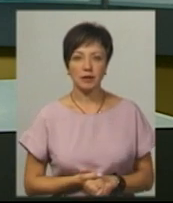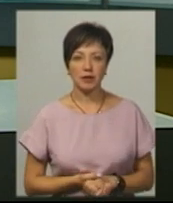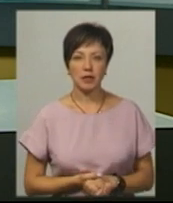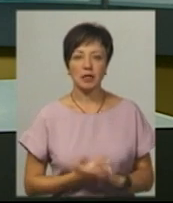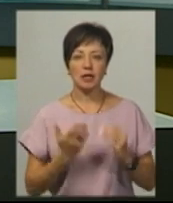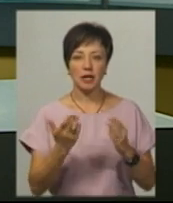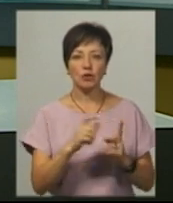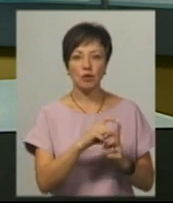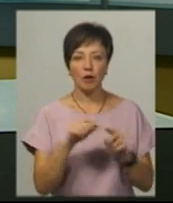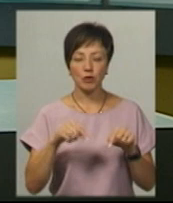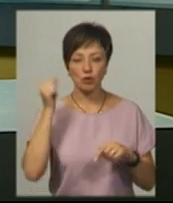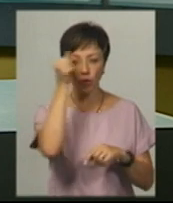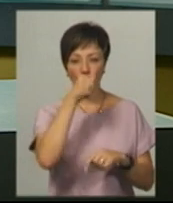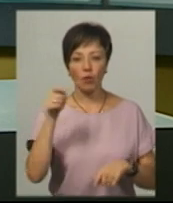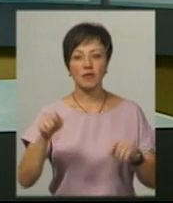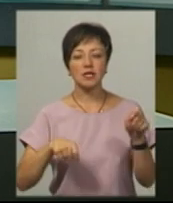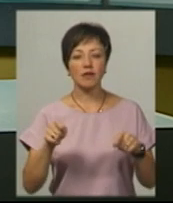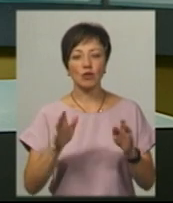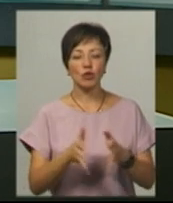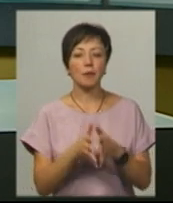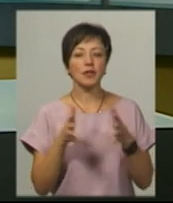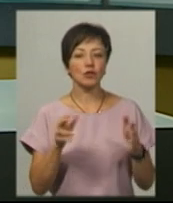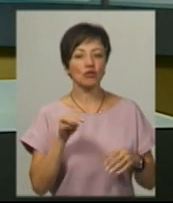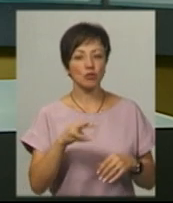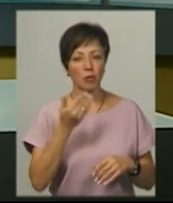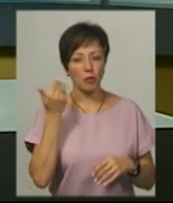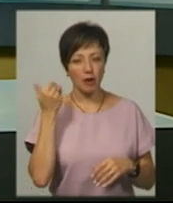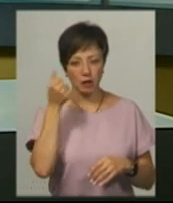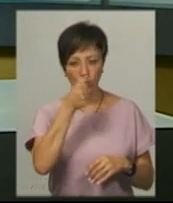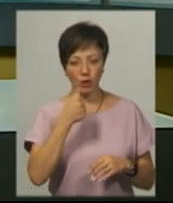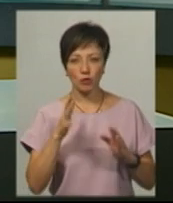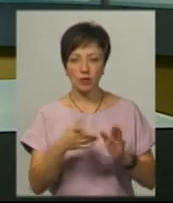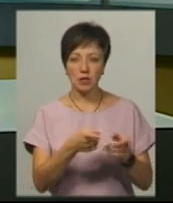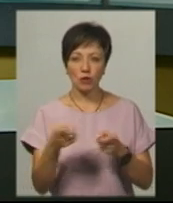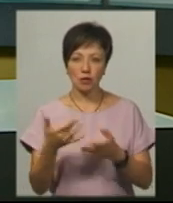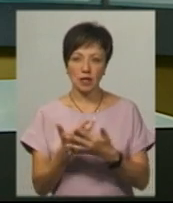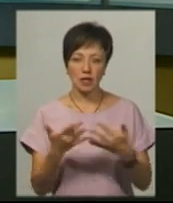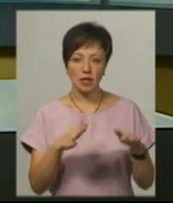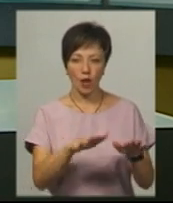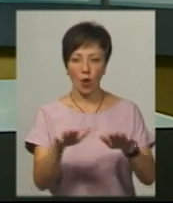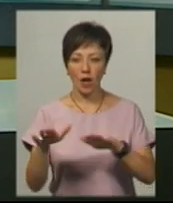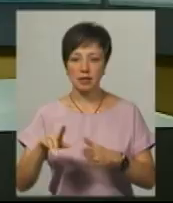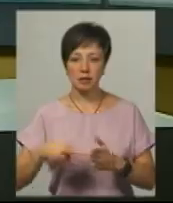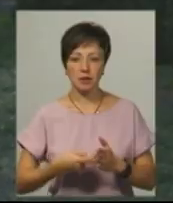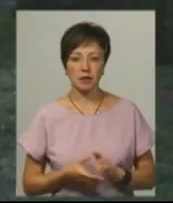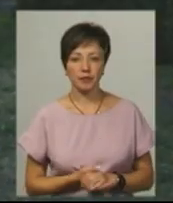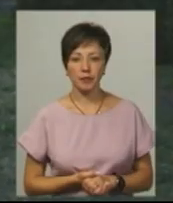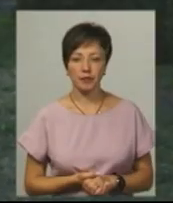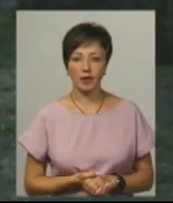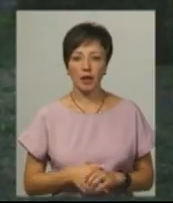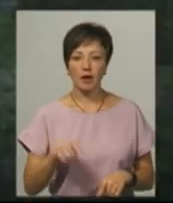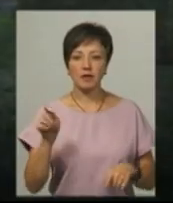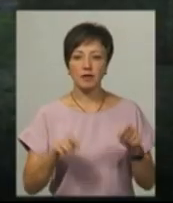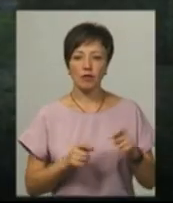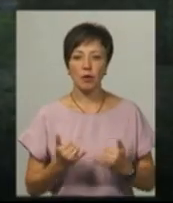За її словами, цього року фестиваль буде масштабнішим, ніж у попередні роки. Будуть залучені різні локації міста. «Фестиваль